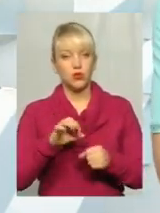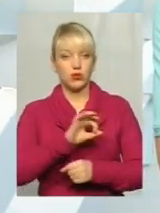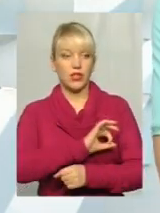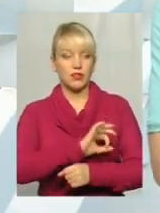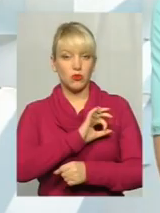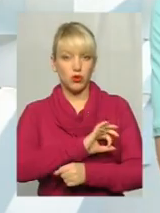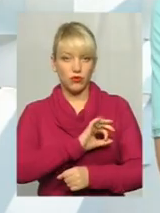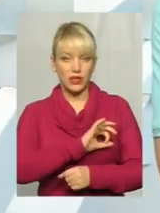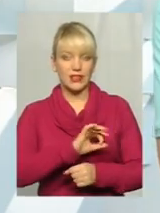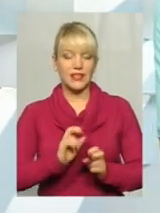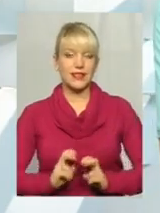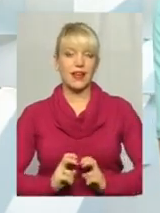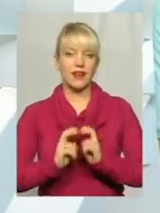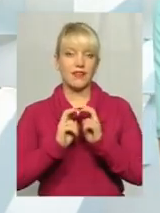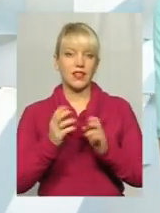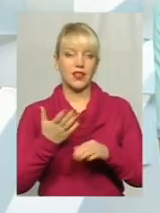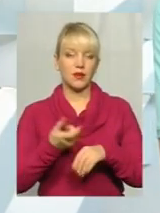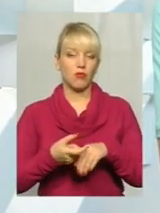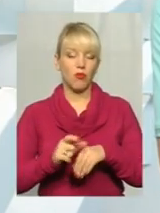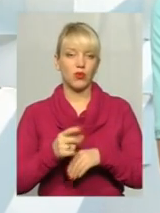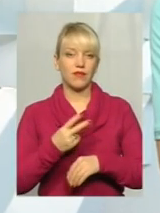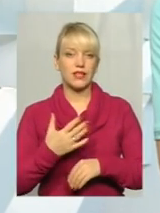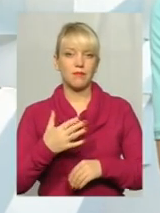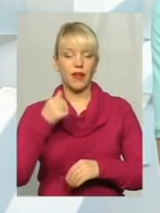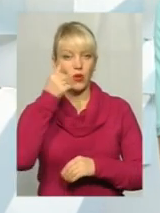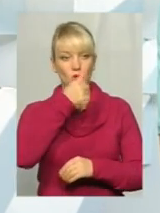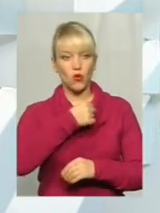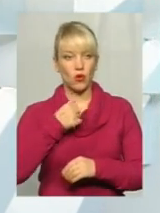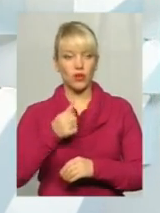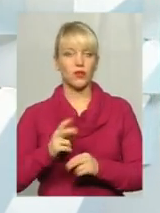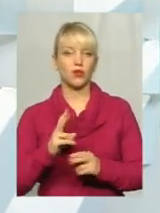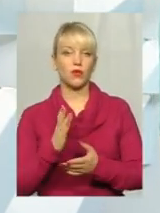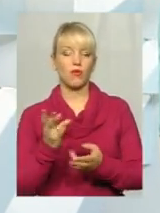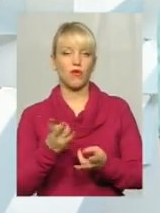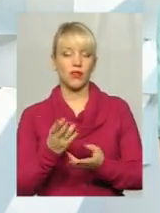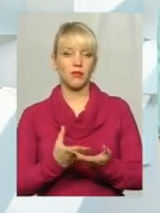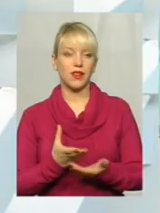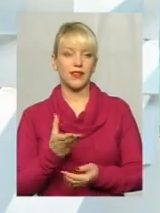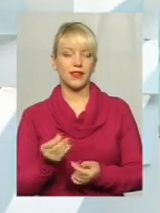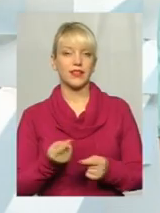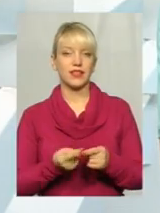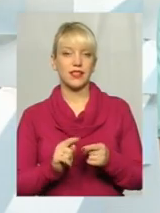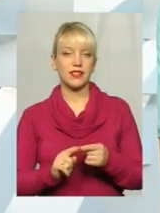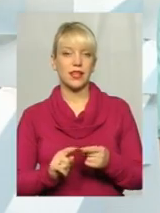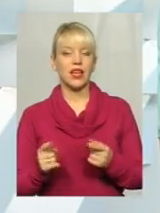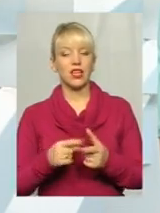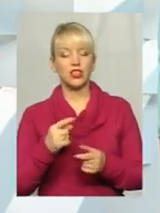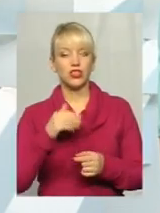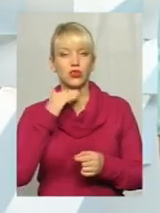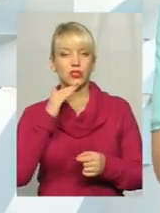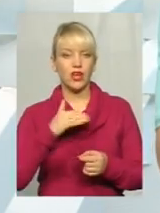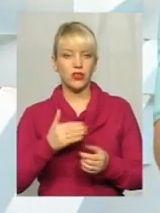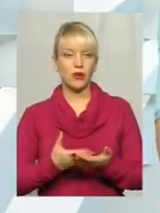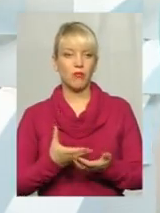ліфти, яким понад 25 років, хто має платити за це і чи достатньо плати